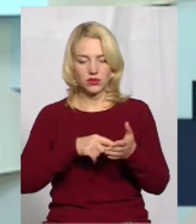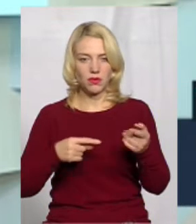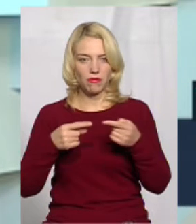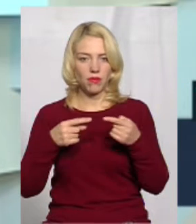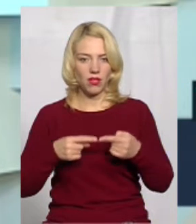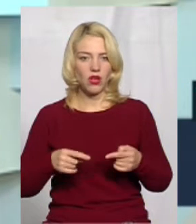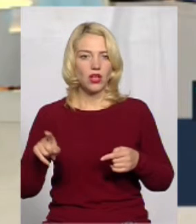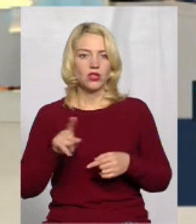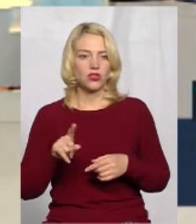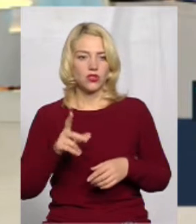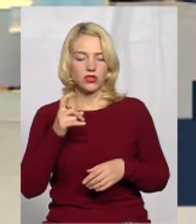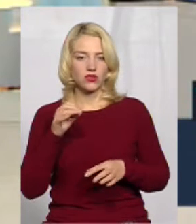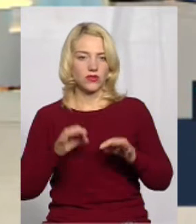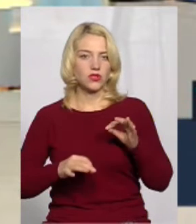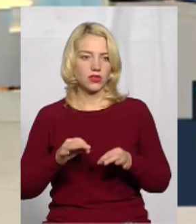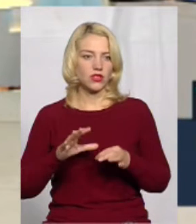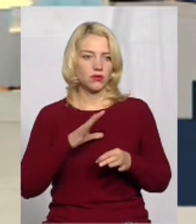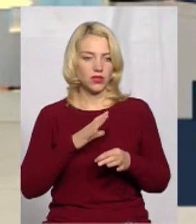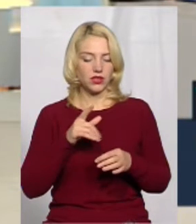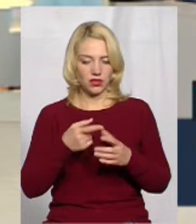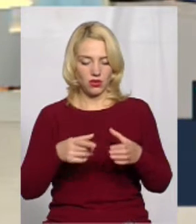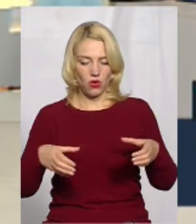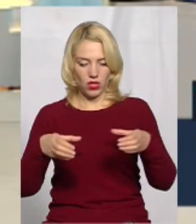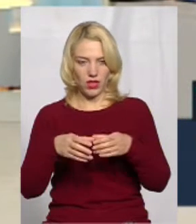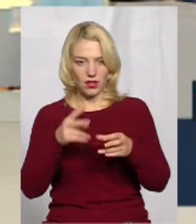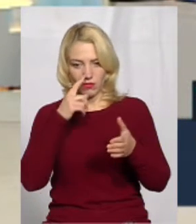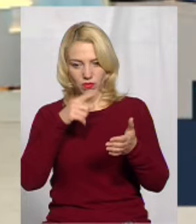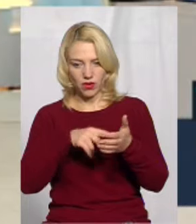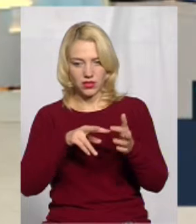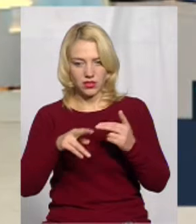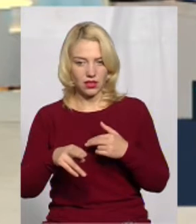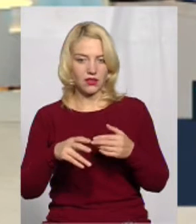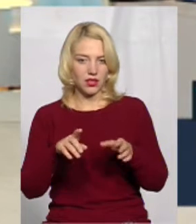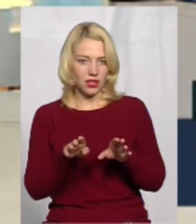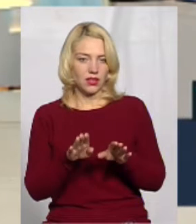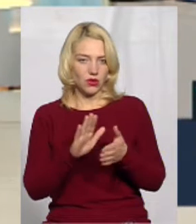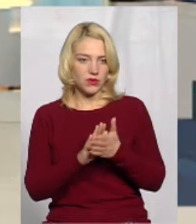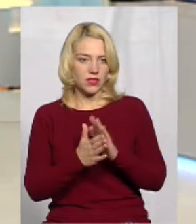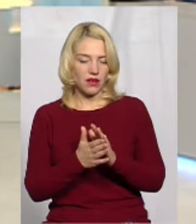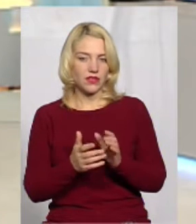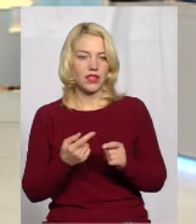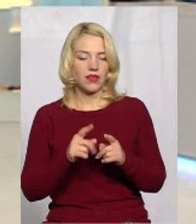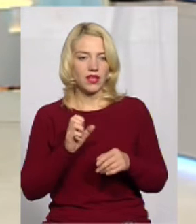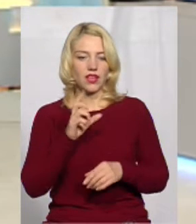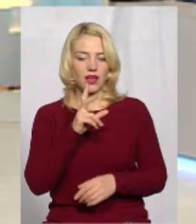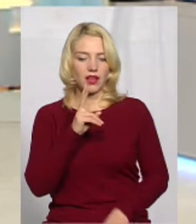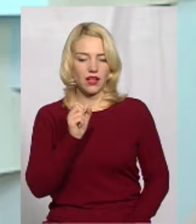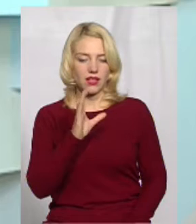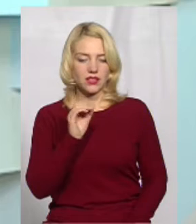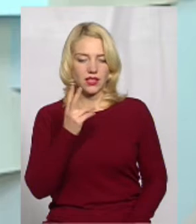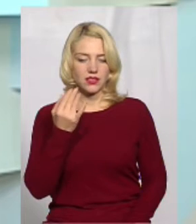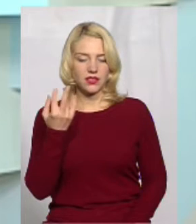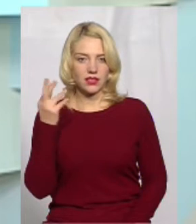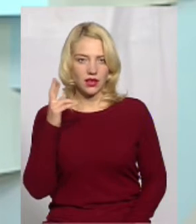чомусь на 100% були, та ж колегія була, так от склалися обставини, і касація взагалі відбулася